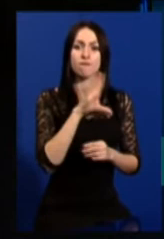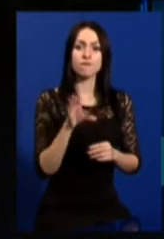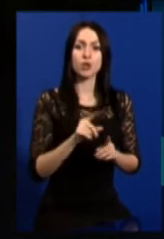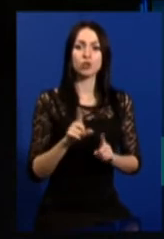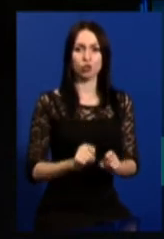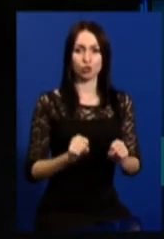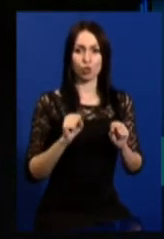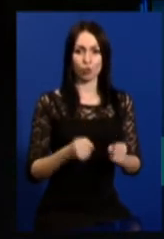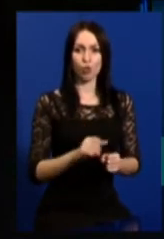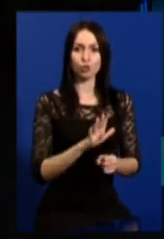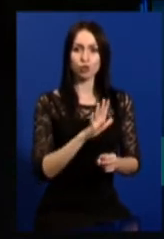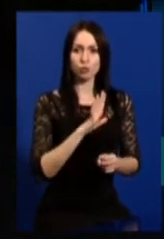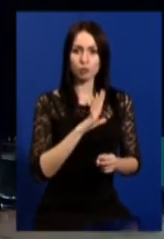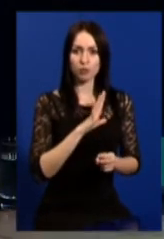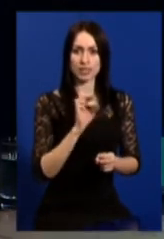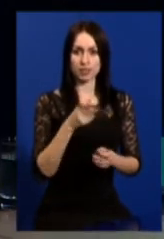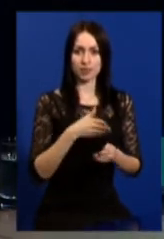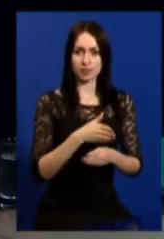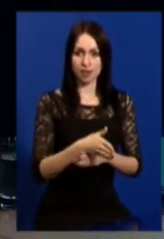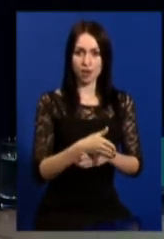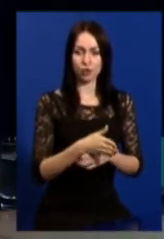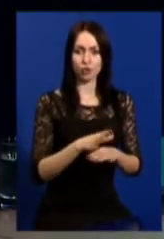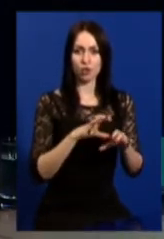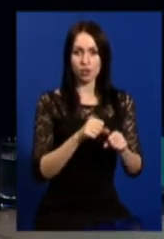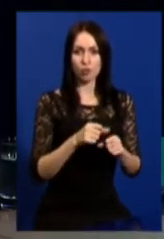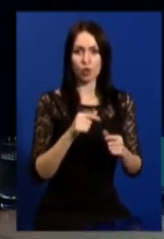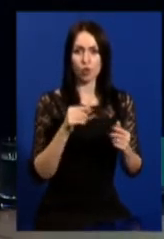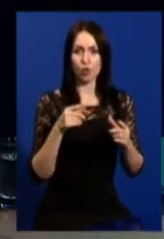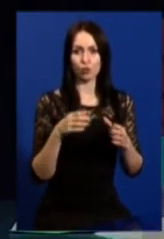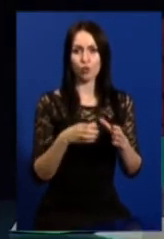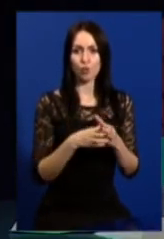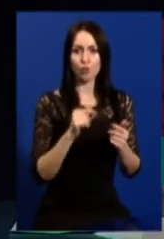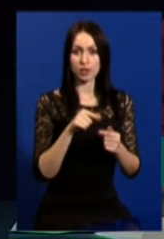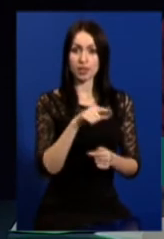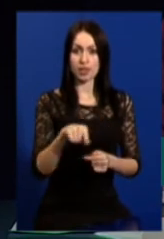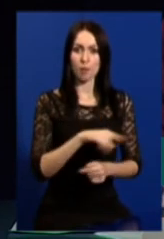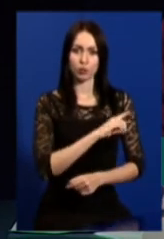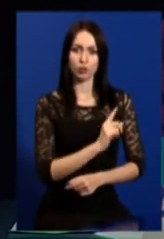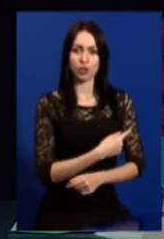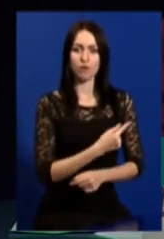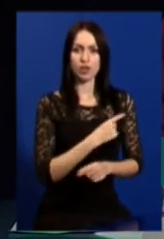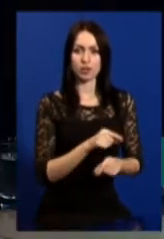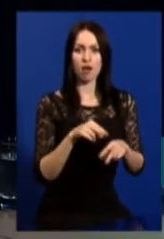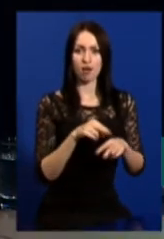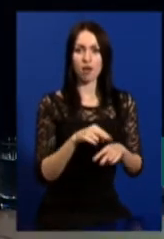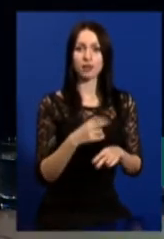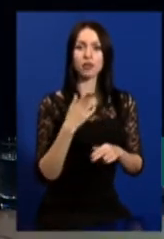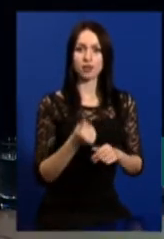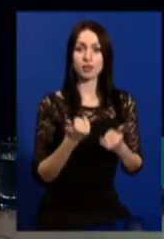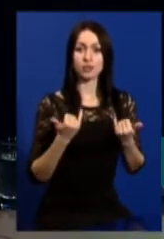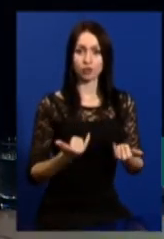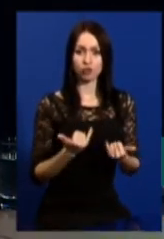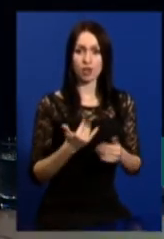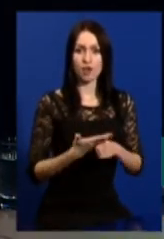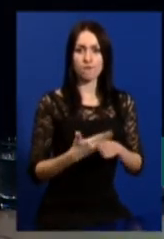що може бути цілью диверсійних груп противників. Там посилюється охорона. Посилюється охорона. Зараз